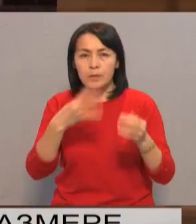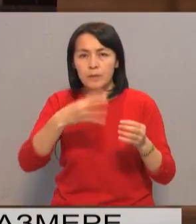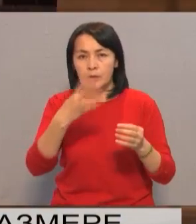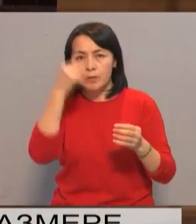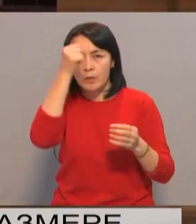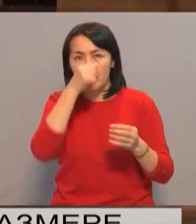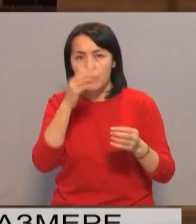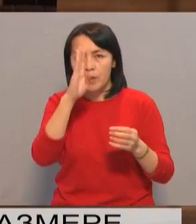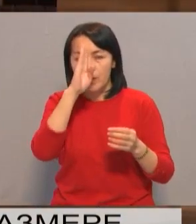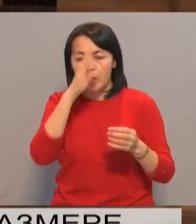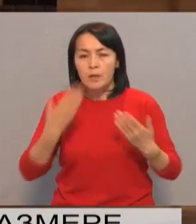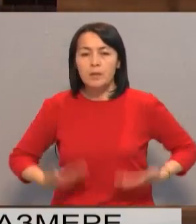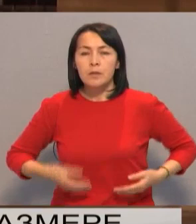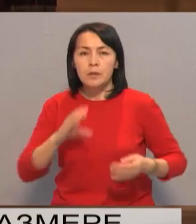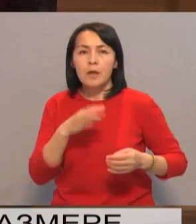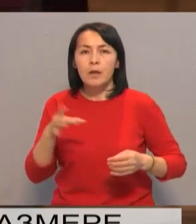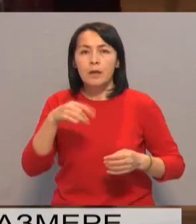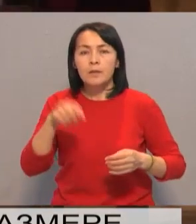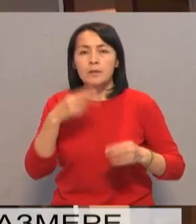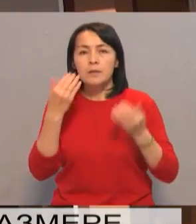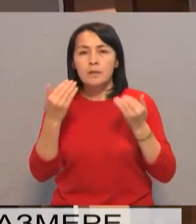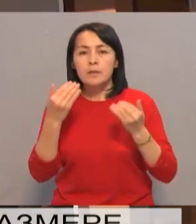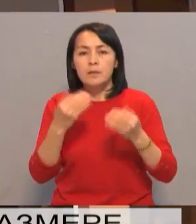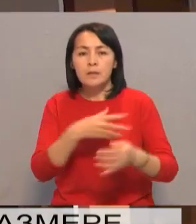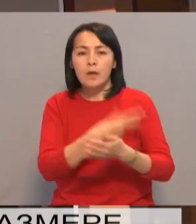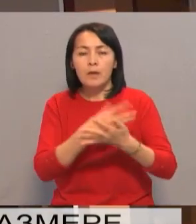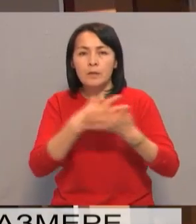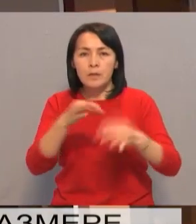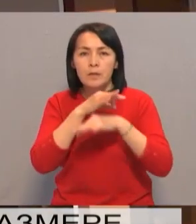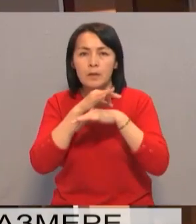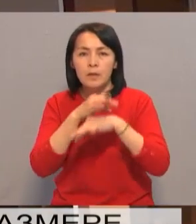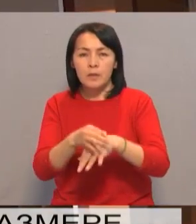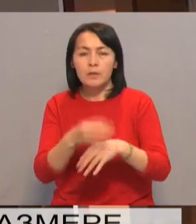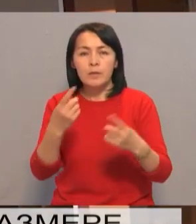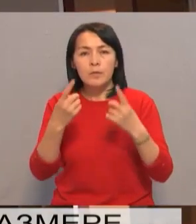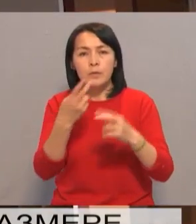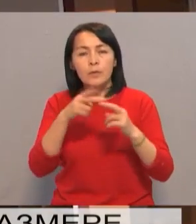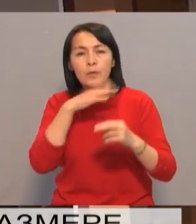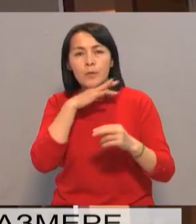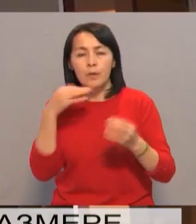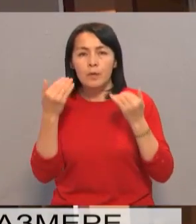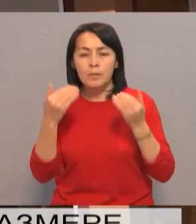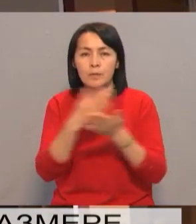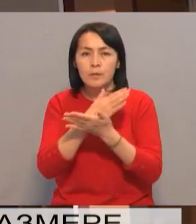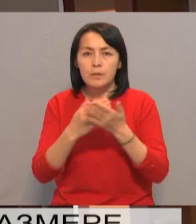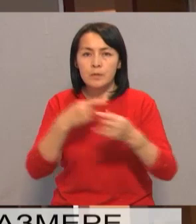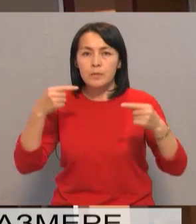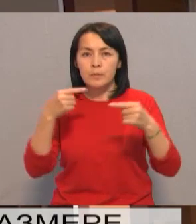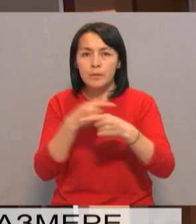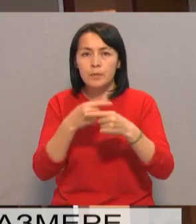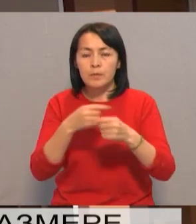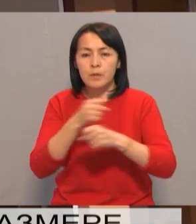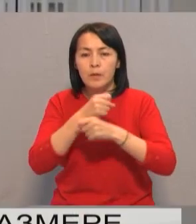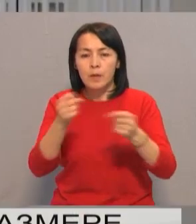-летнего жителя Сауранского района по подозрению в сбытии наркотического средства в крупном размере. Сотрудники управления по противодействию